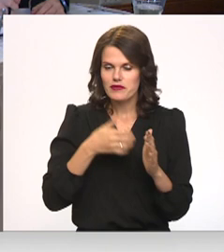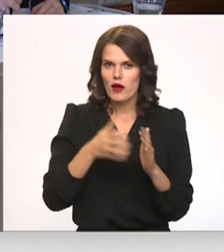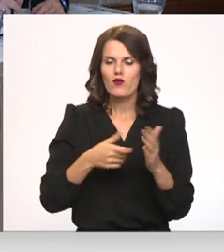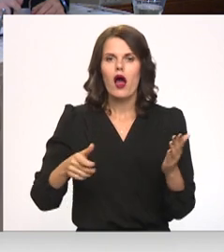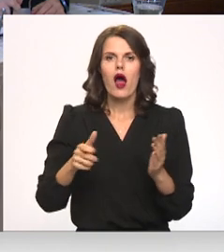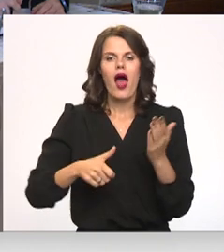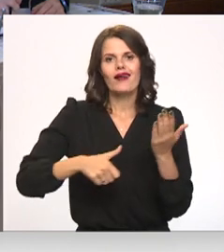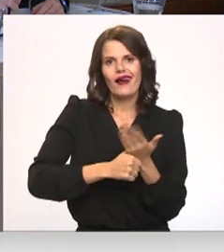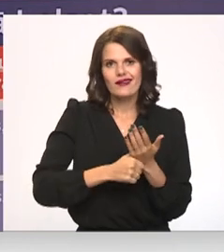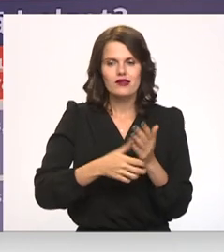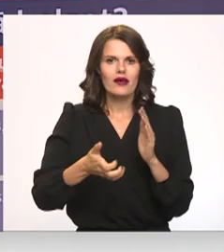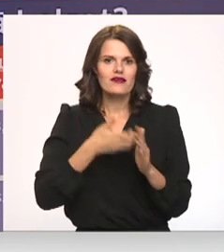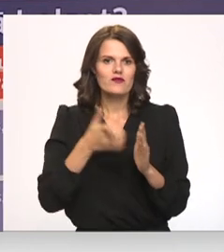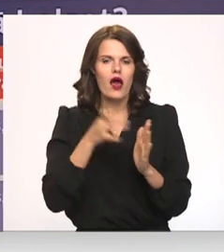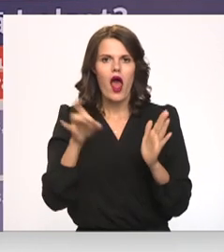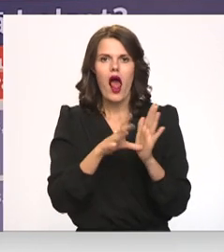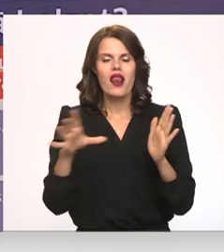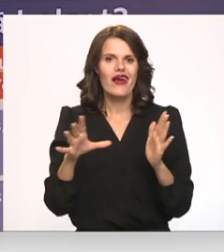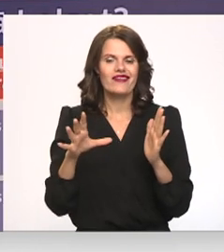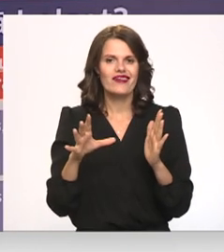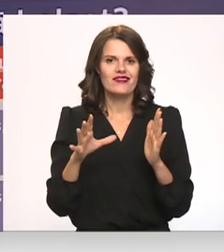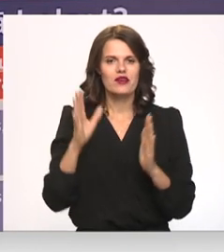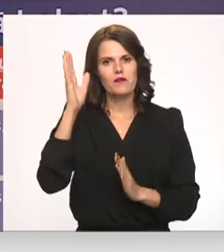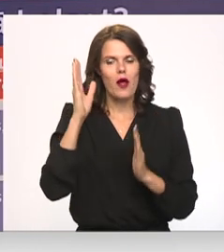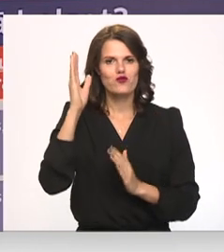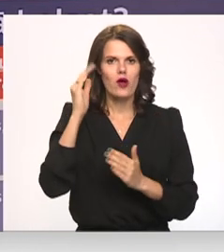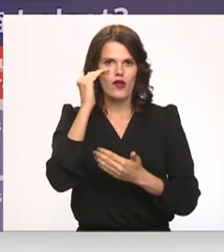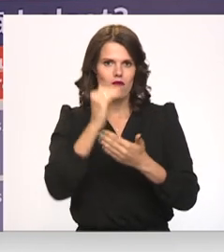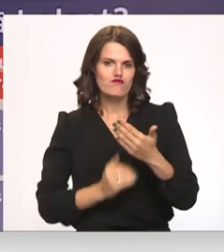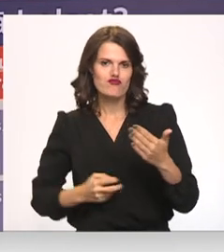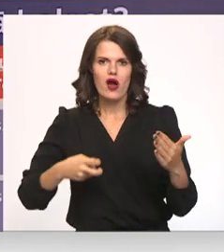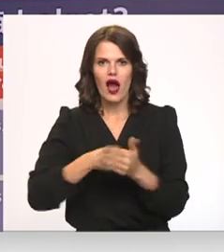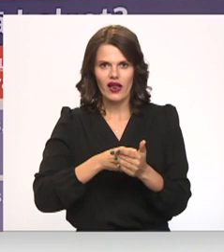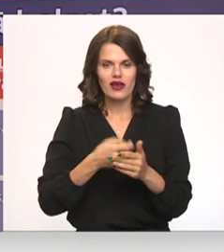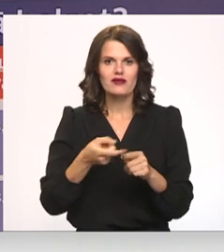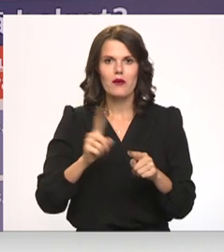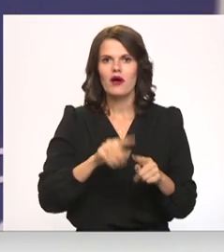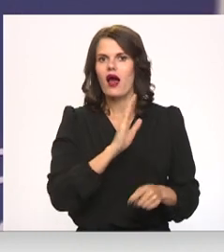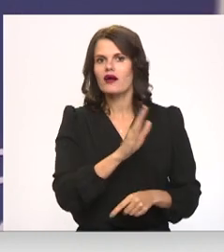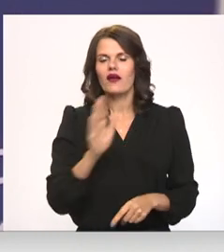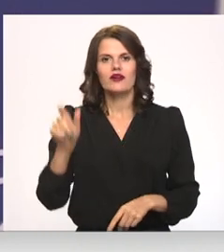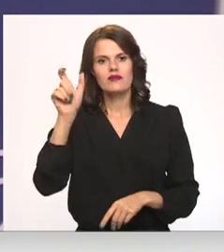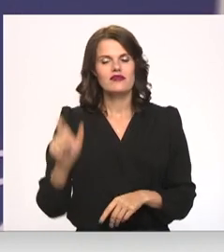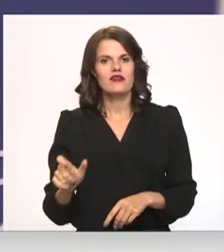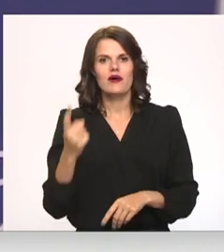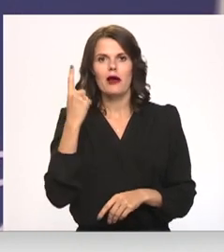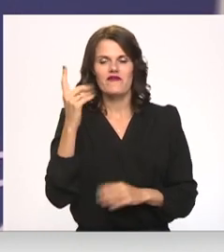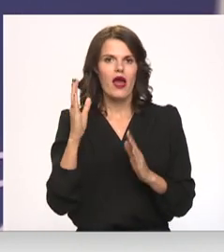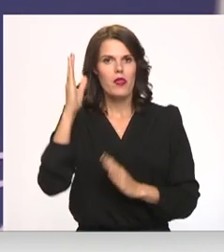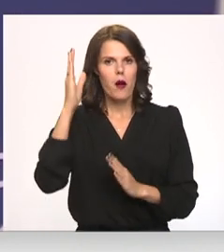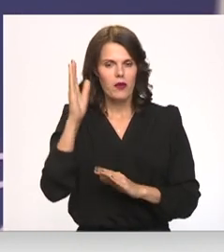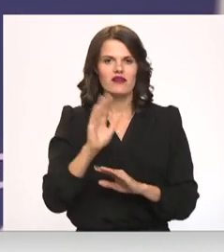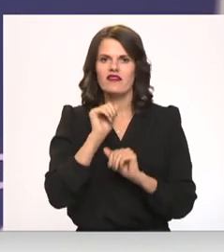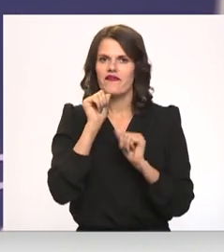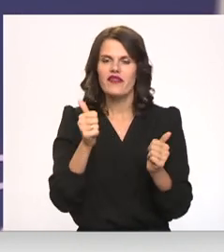reģistrēšanai tiks izmantots elektroniskais balsotāju reģistrs. Tād jātiks garantēts, ka katram vēlētājiem ir viena balss un nebūs